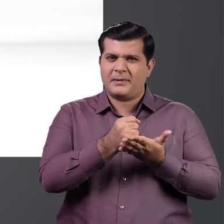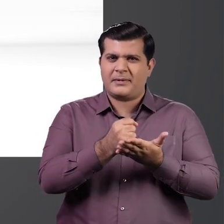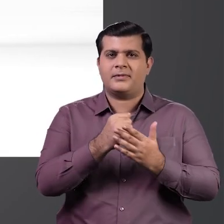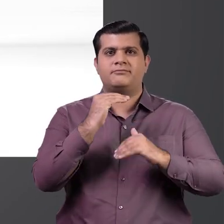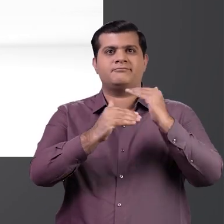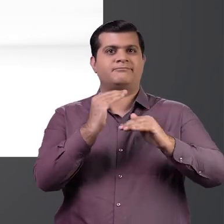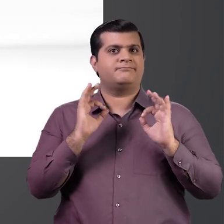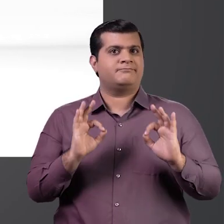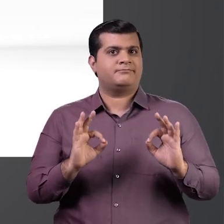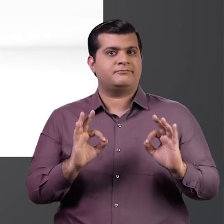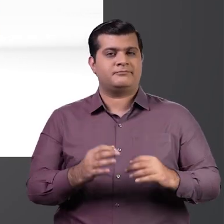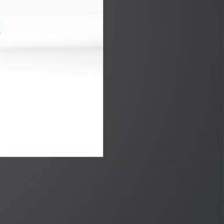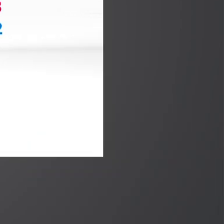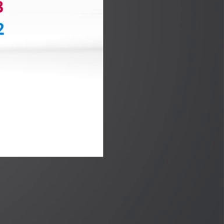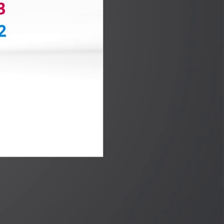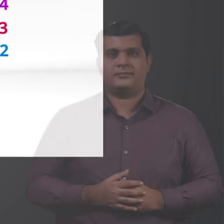विकास और पुनरवास हो